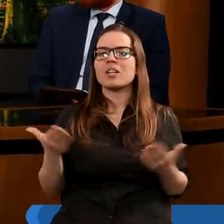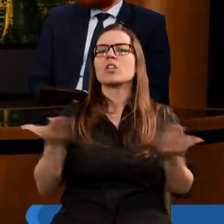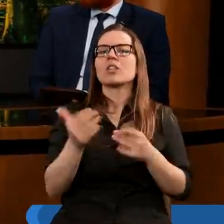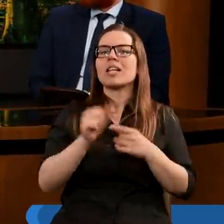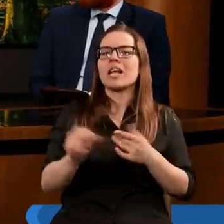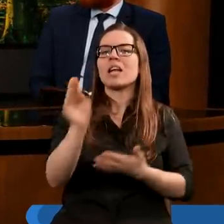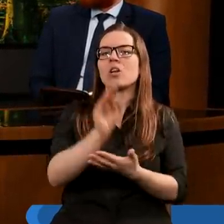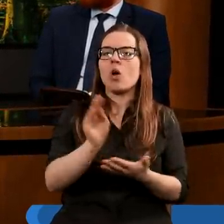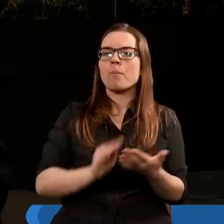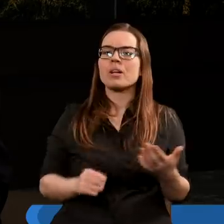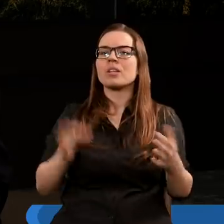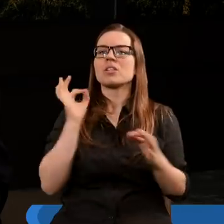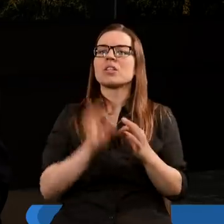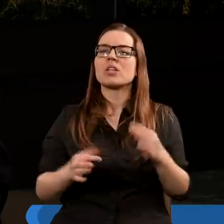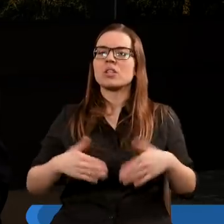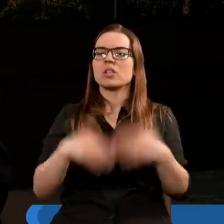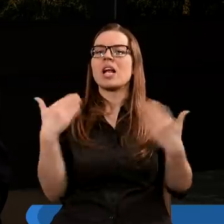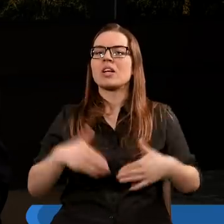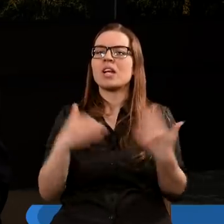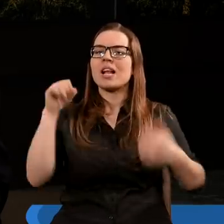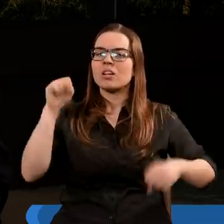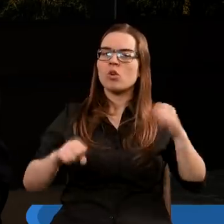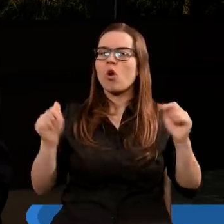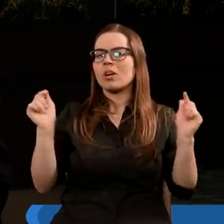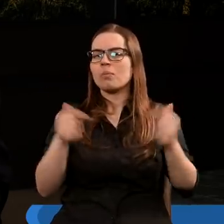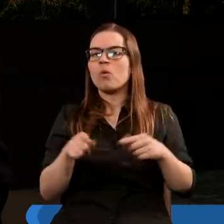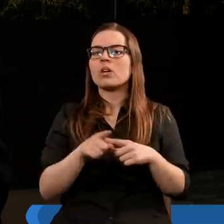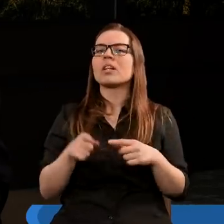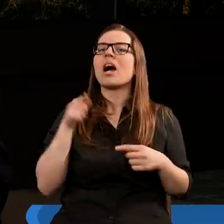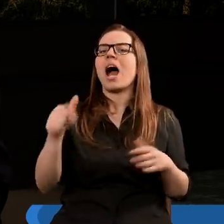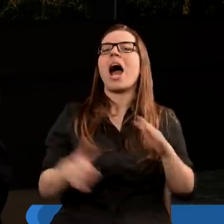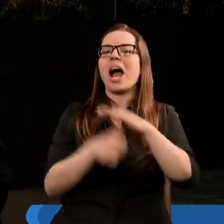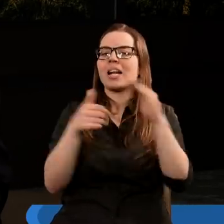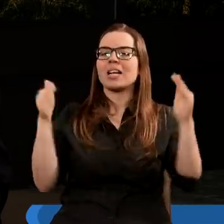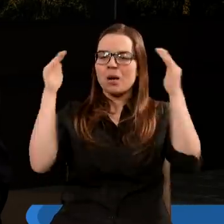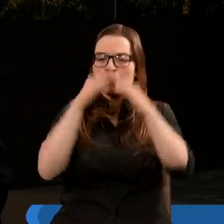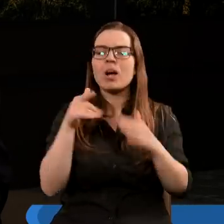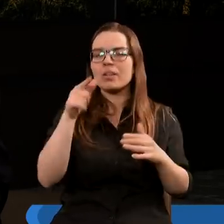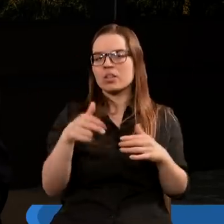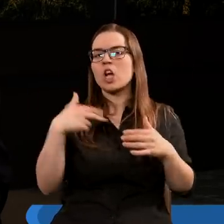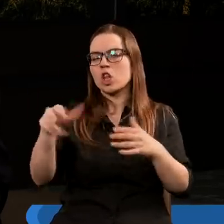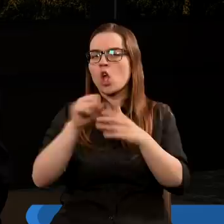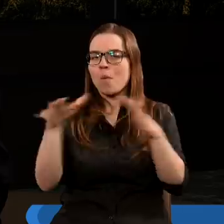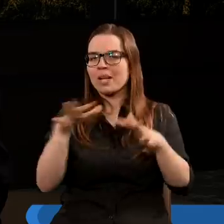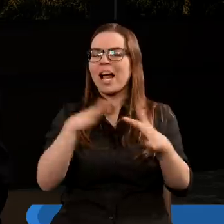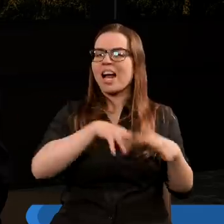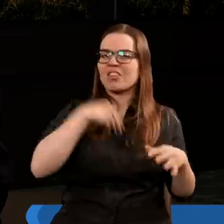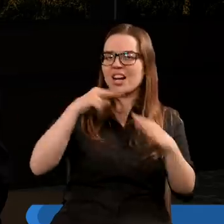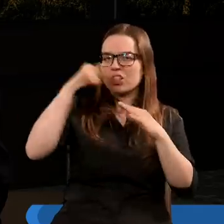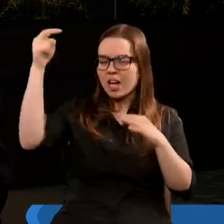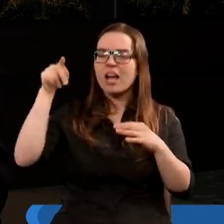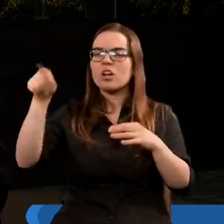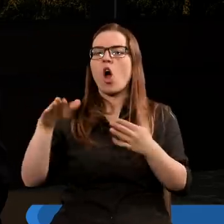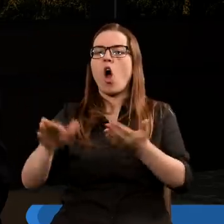gdzie jest opisany szczególny dzień, dzień sądu, Jom Kipur. I tam arcykapłan, wchodząc do miejsca najświętszego, dokonywał